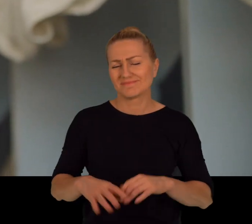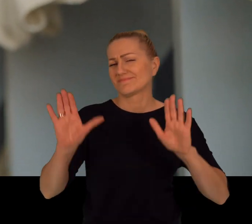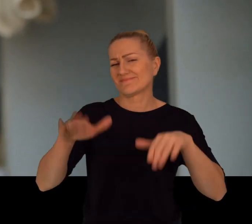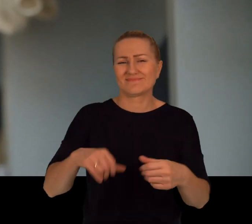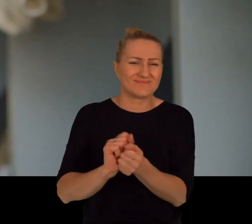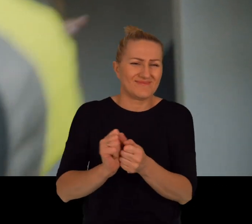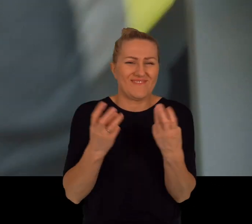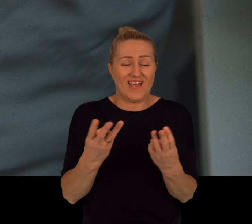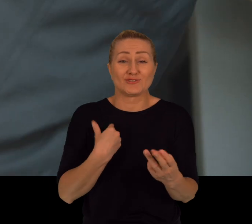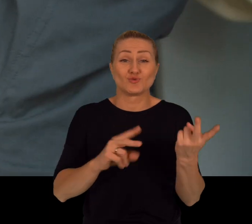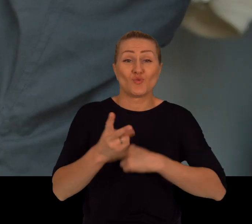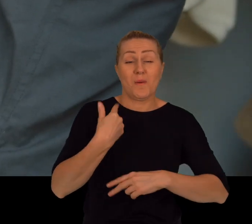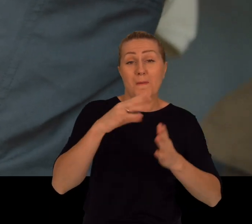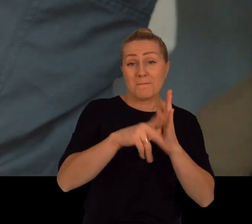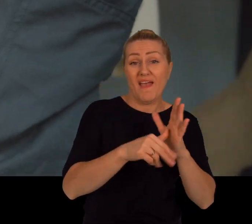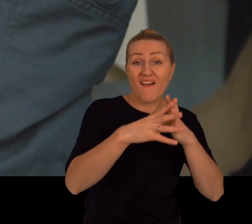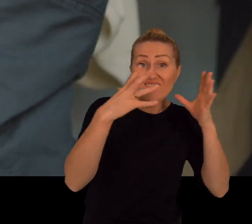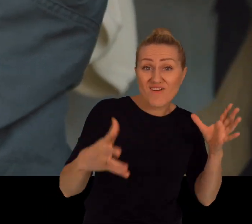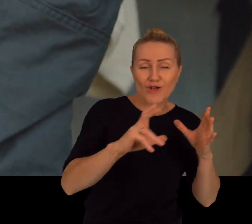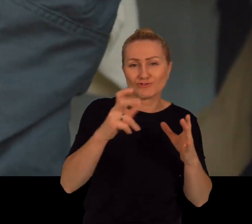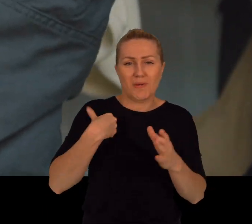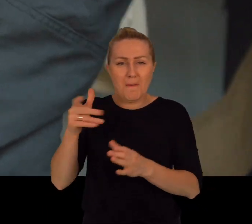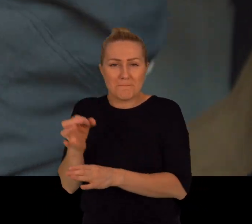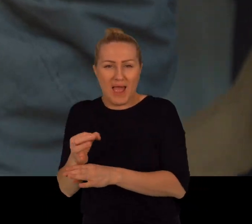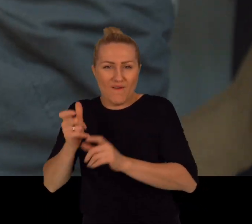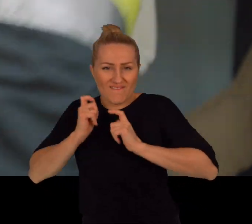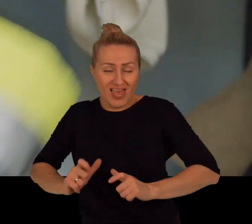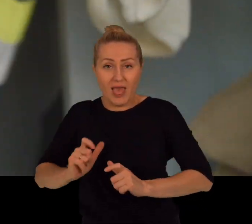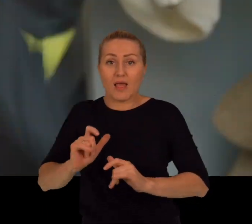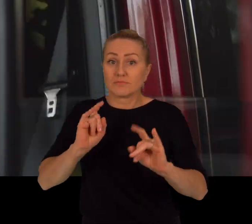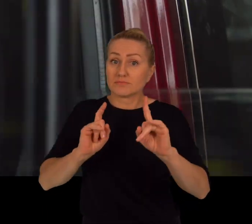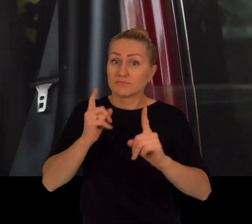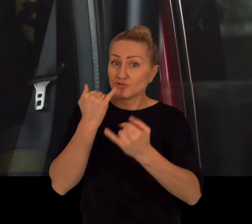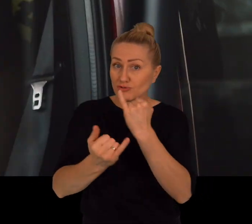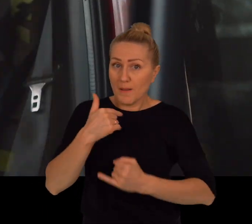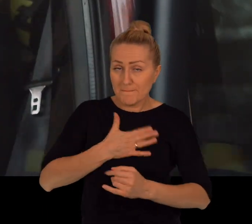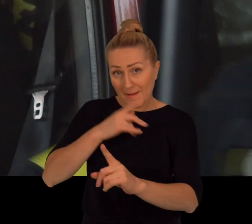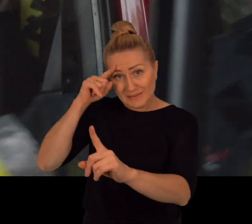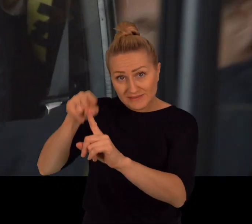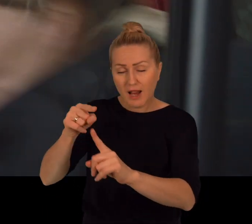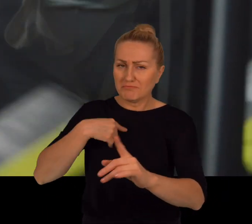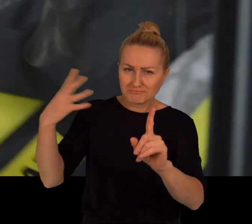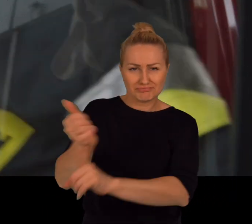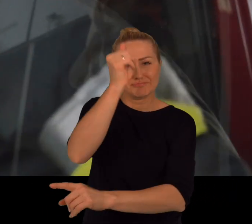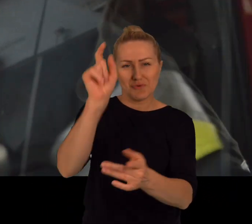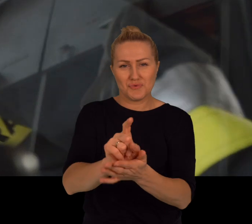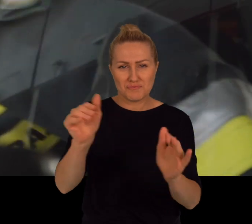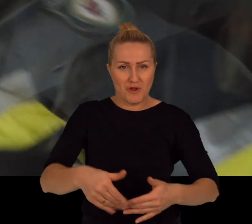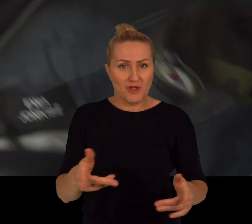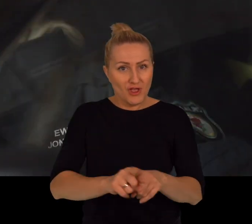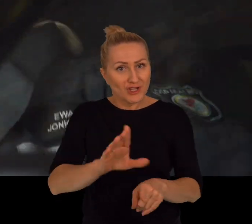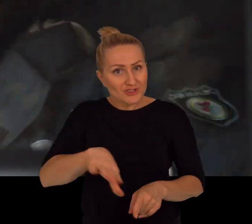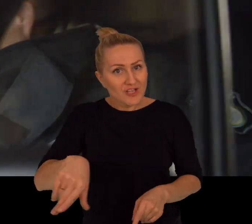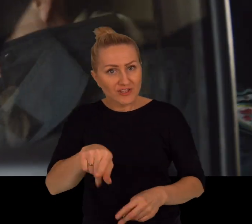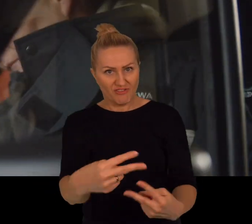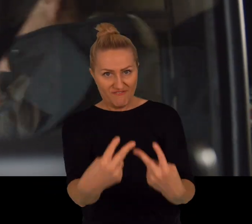Nieważne, czy się z dużego miasta, czy z takiej maleńkiej wioski, że jak się ma jakiś konkretny cel, to można go osiągnąć. to dzieci